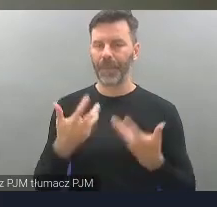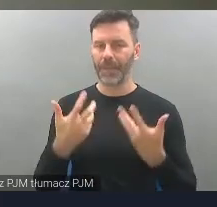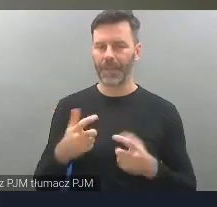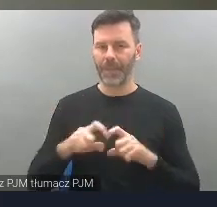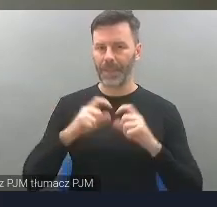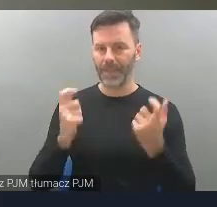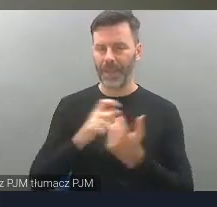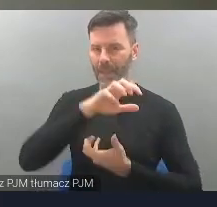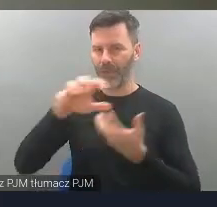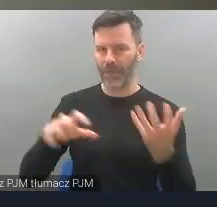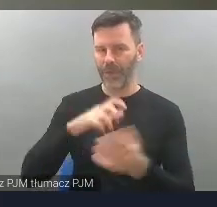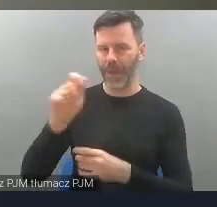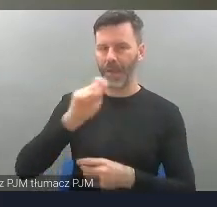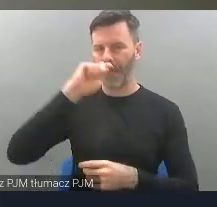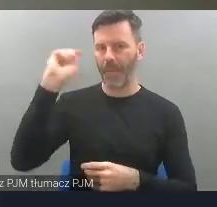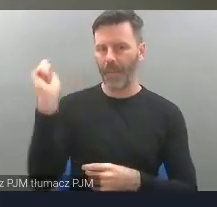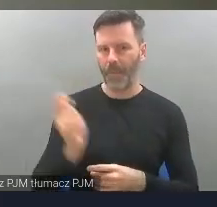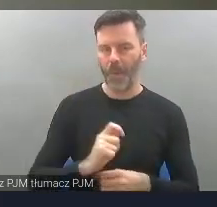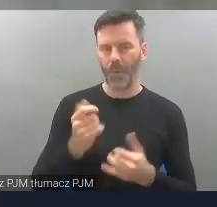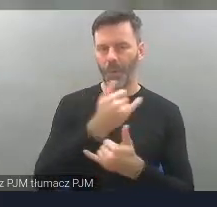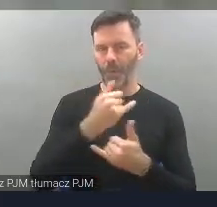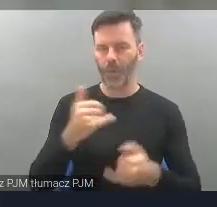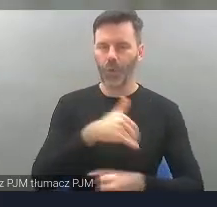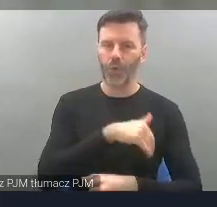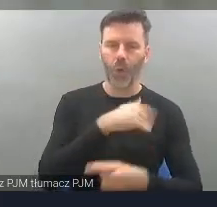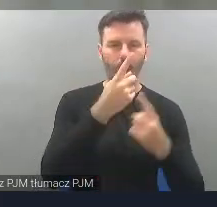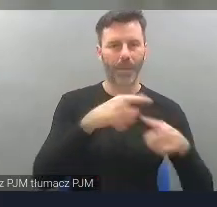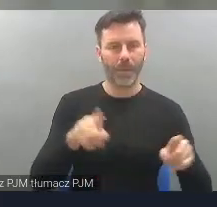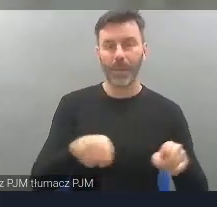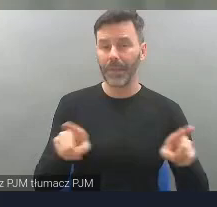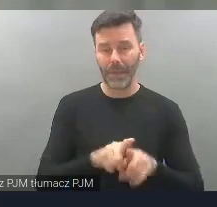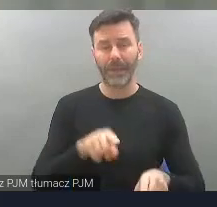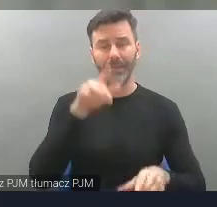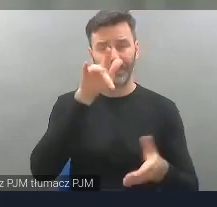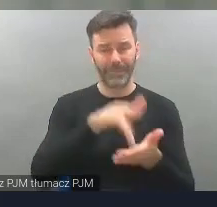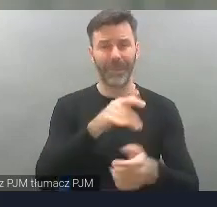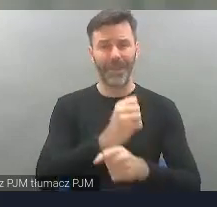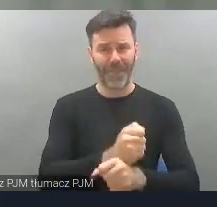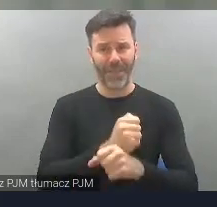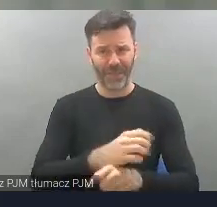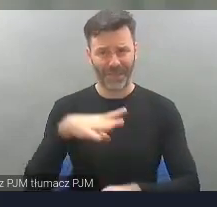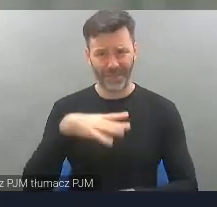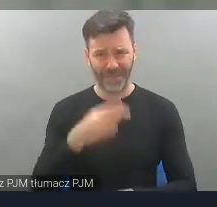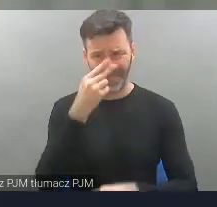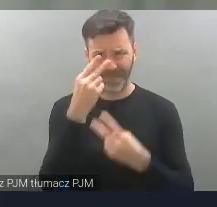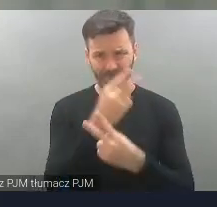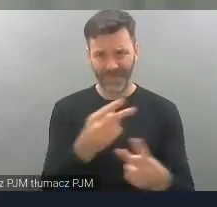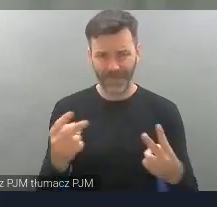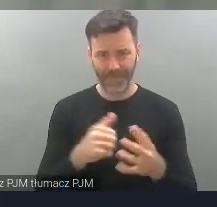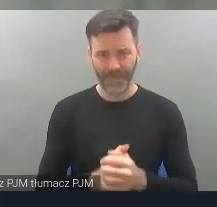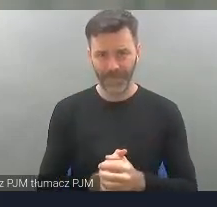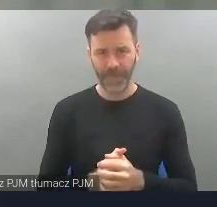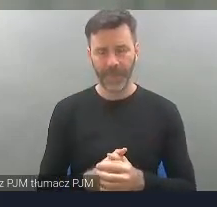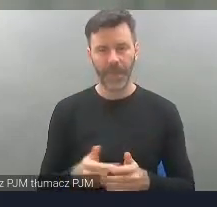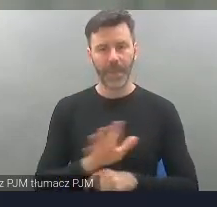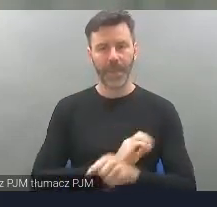szkołach, przedszkolach, placówkach opiekuńczych, byłam nawet w więzieniu, mówić o tym, że niepełnosprawny nie